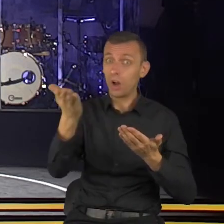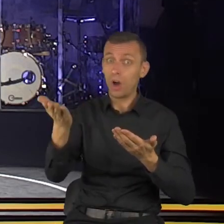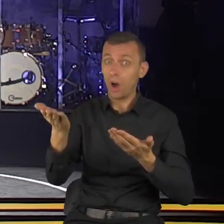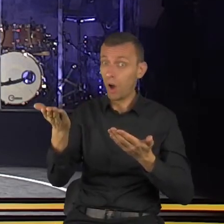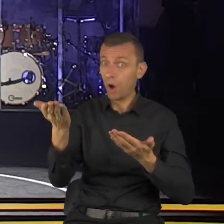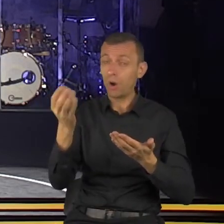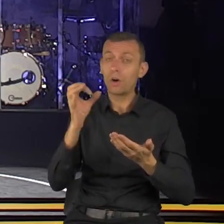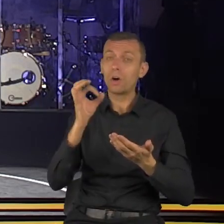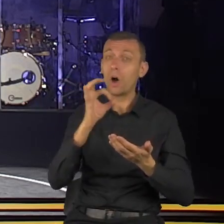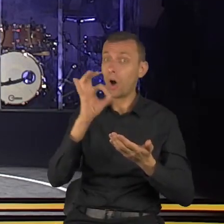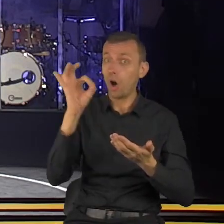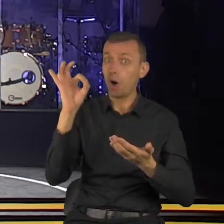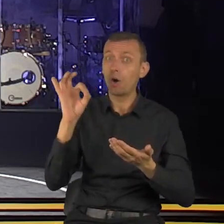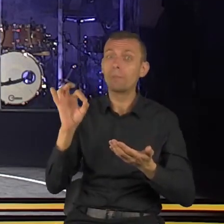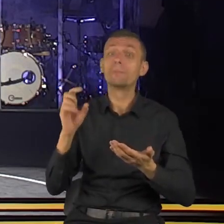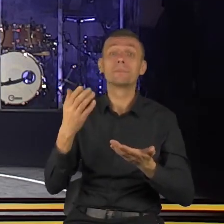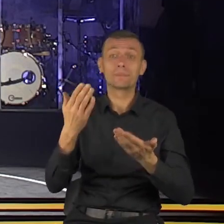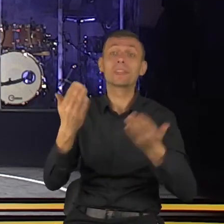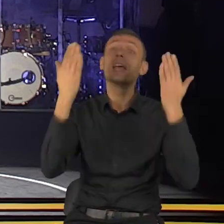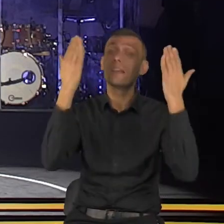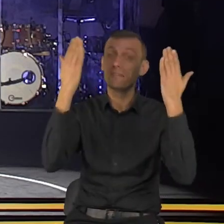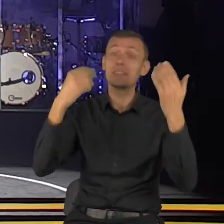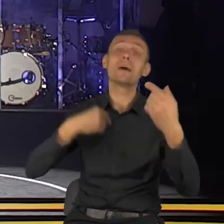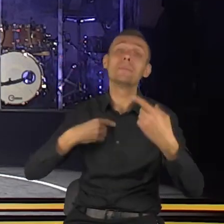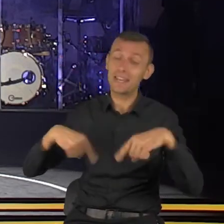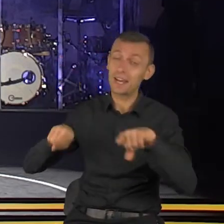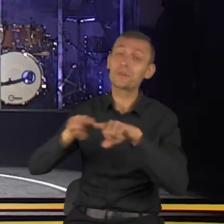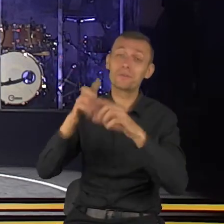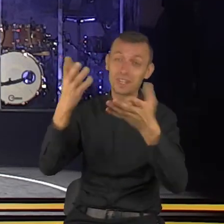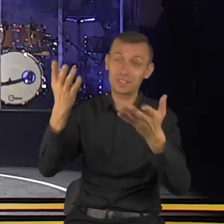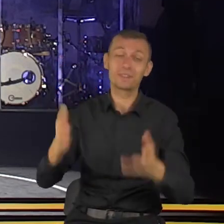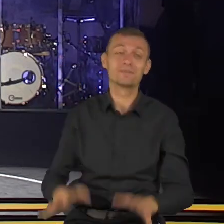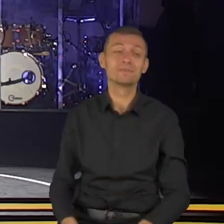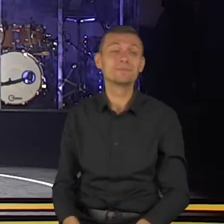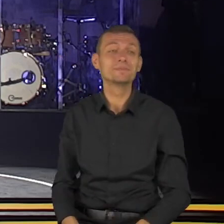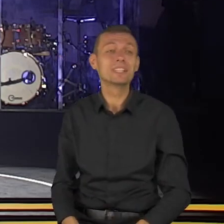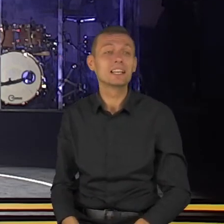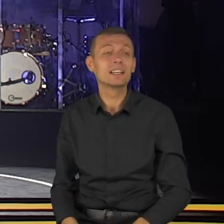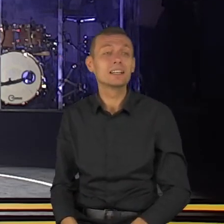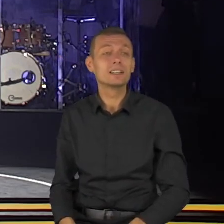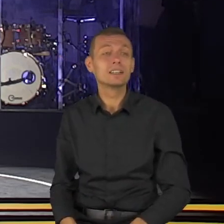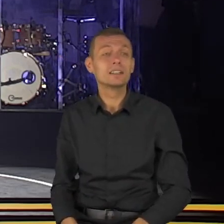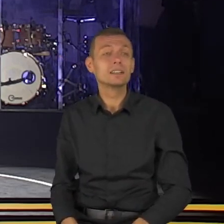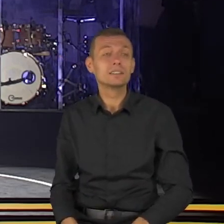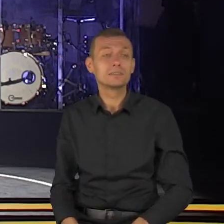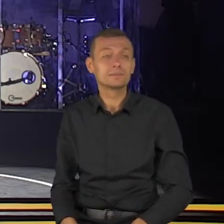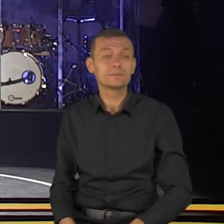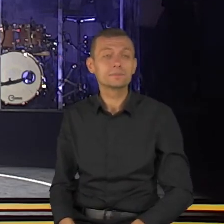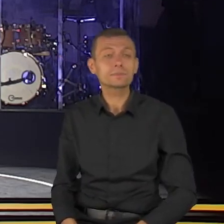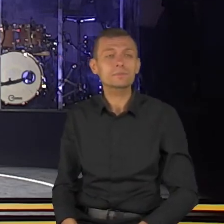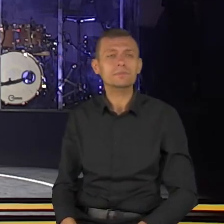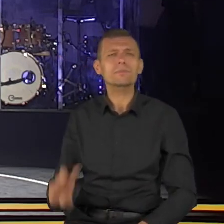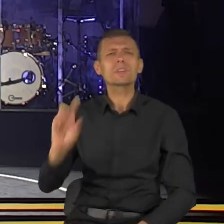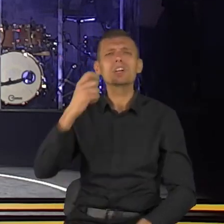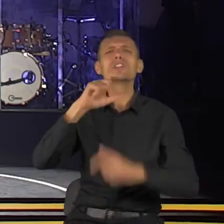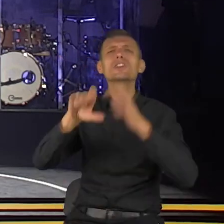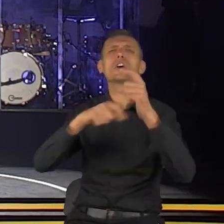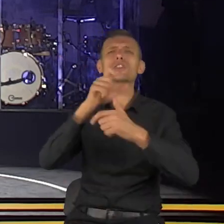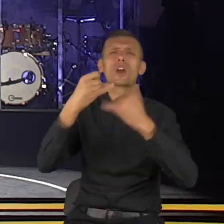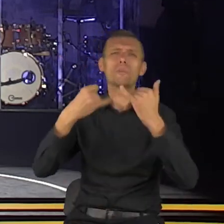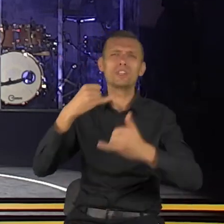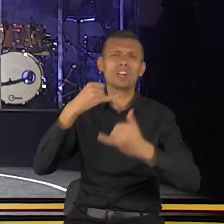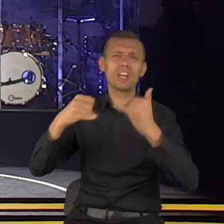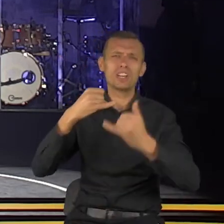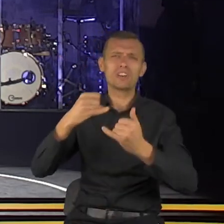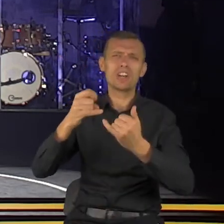O, witam w klubie. Jak więc mogę przystopować, gdy mam już wszystkiego dosyć? Wiecie, to,